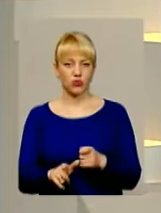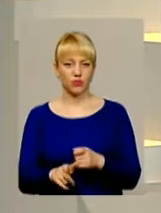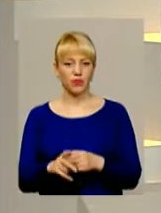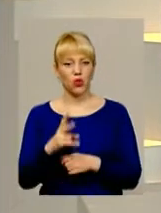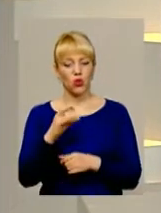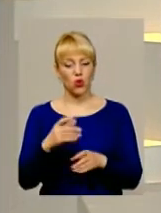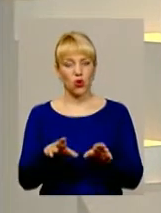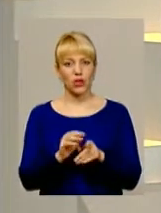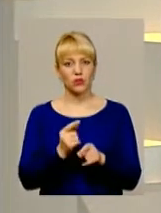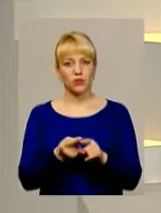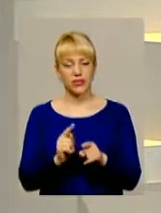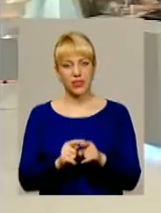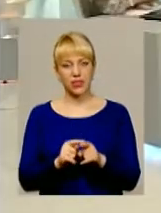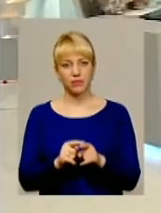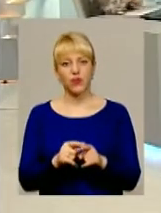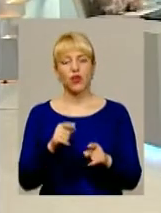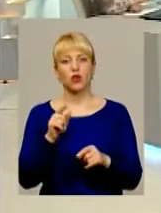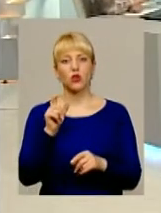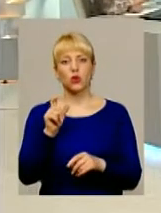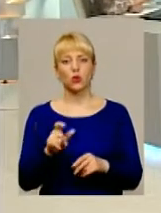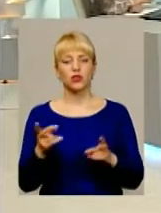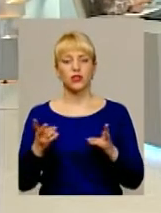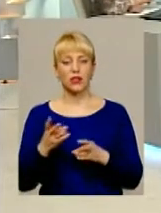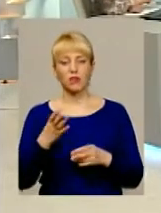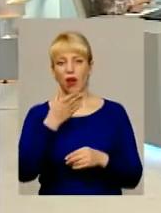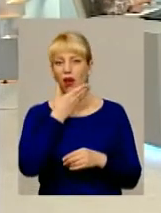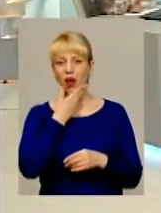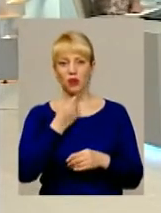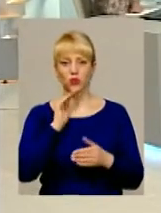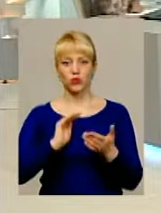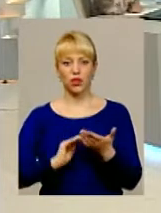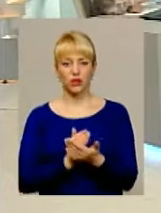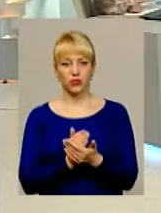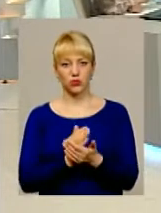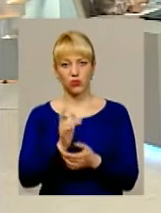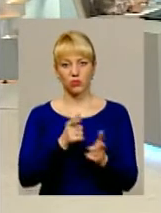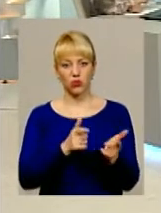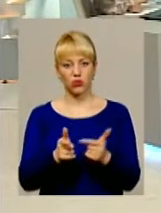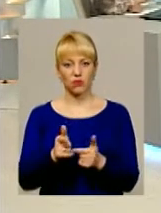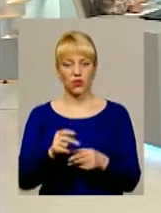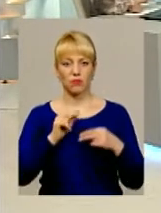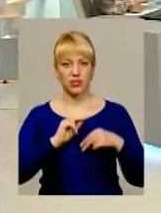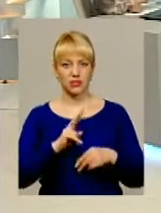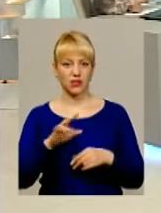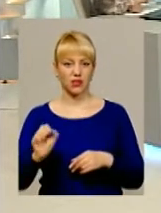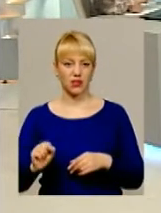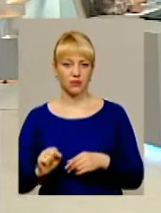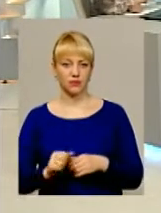Але разом з тим, йому треба мати гарного, якісно підготовленого працівника.